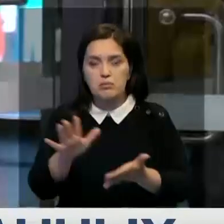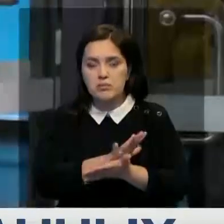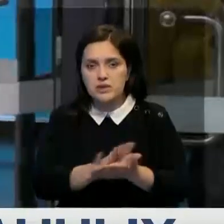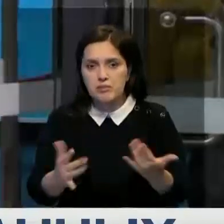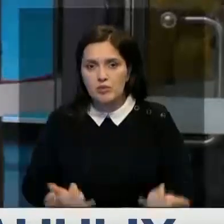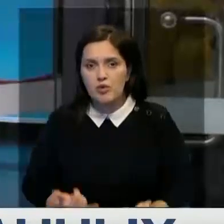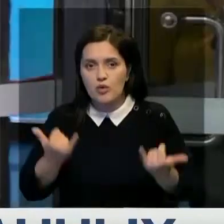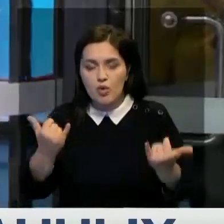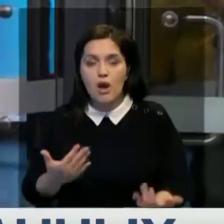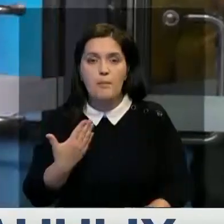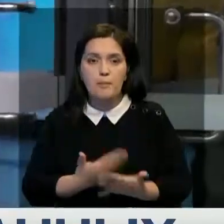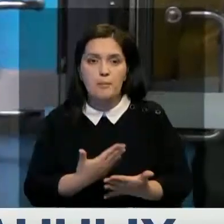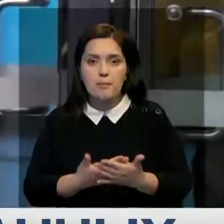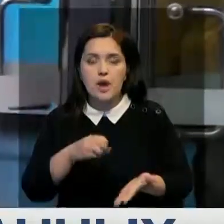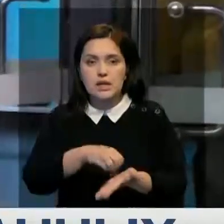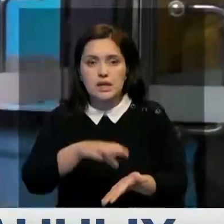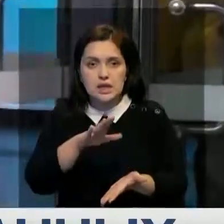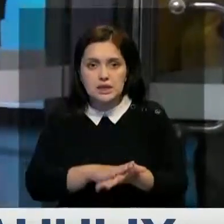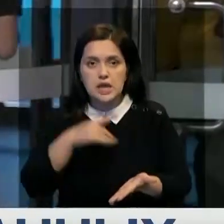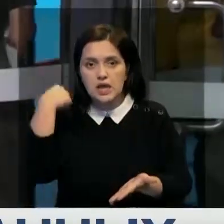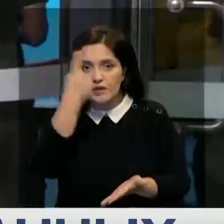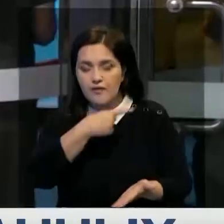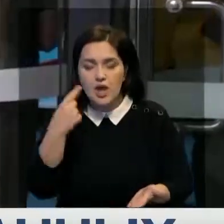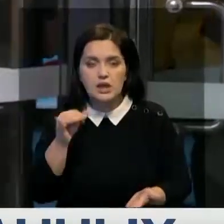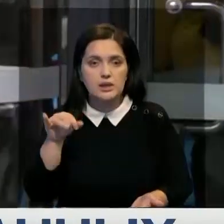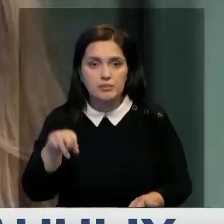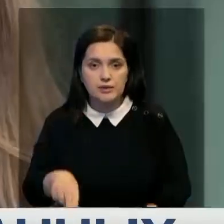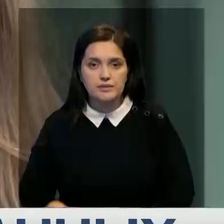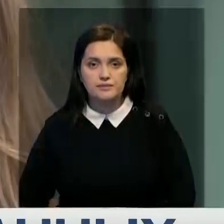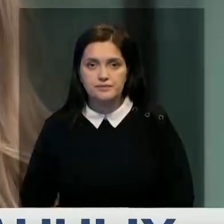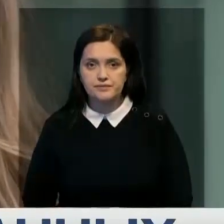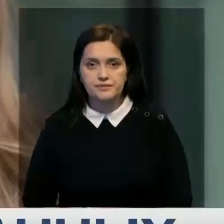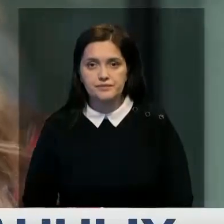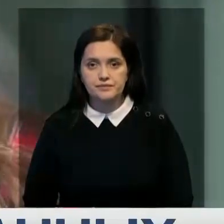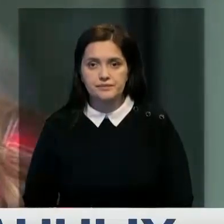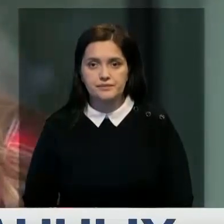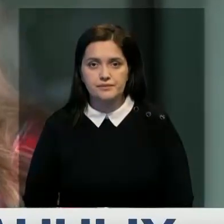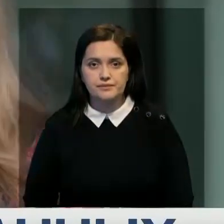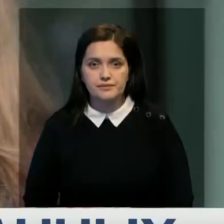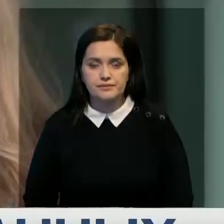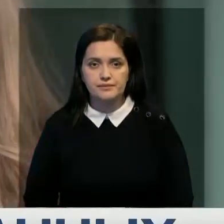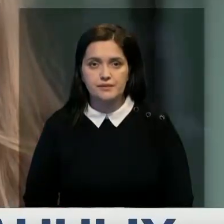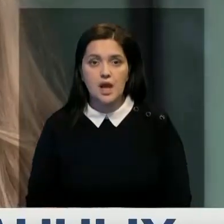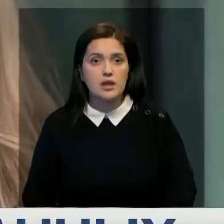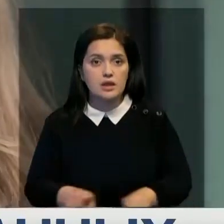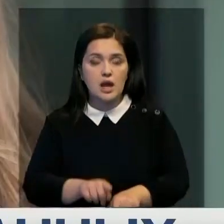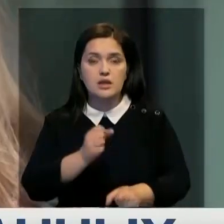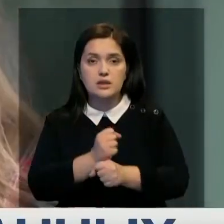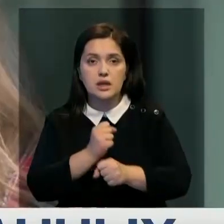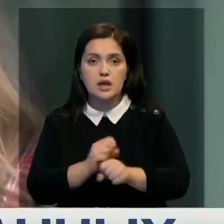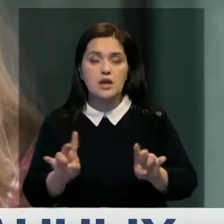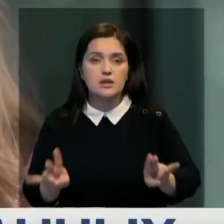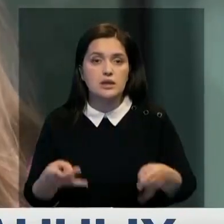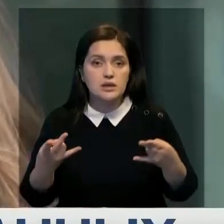бесплатные, например, такие, как регистрация индивидуального предпринимателя. Я считаю, что так делать не надо. Все должны